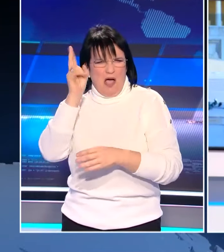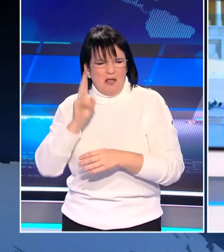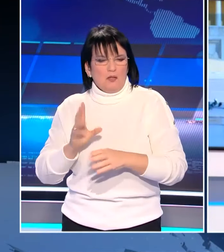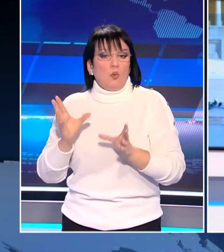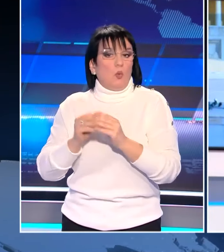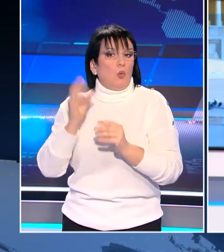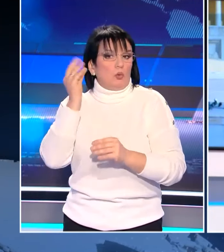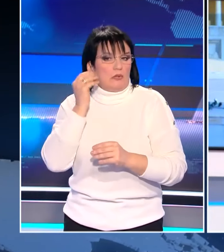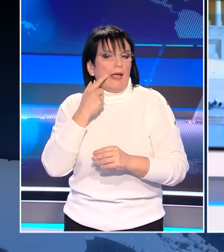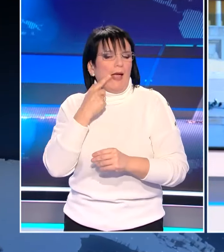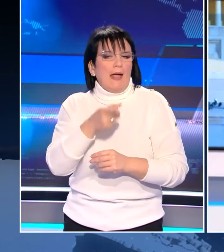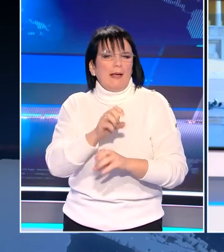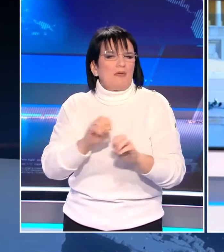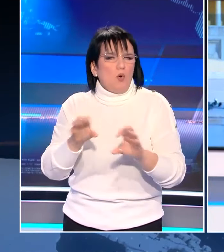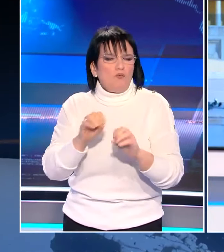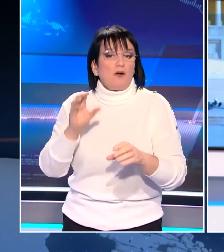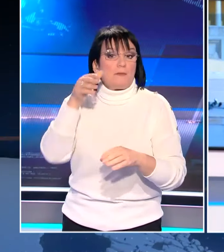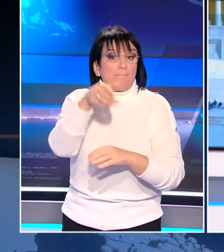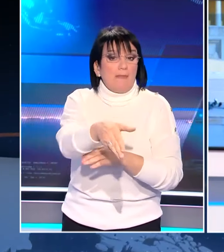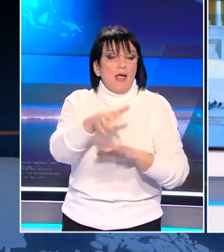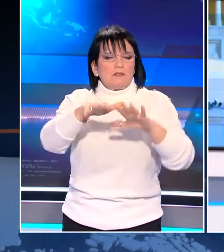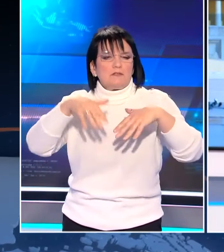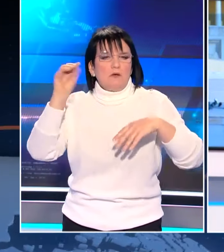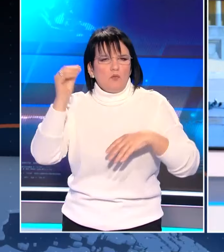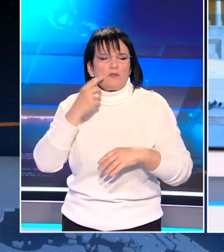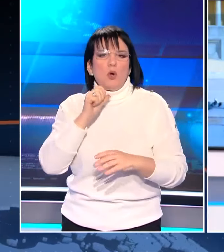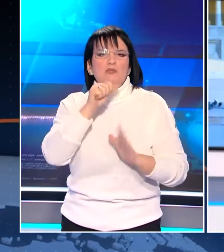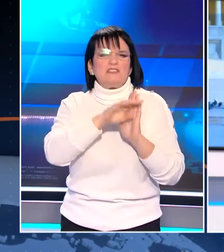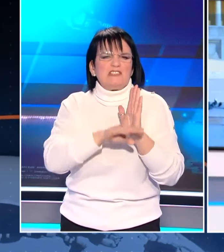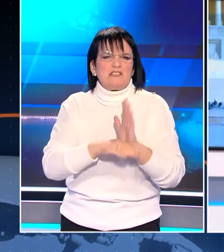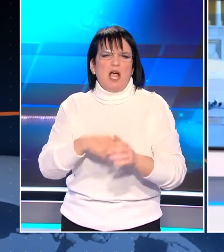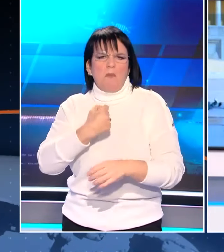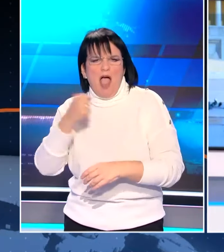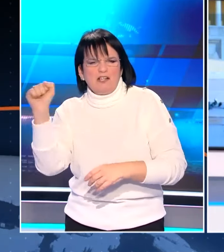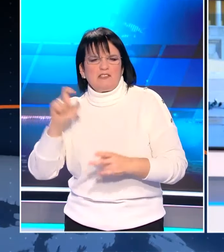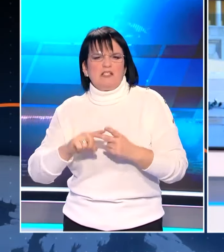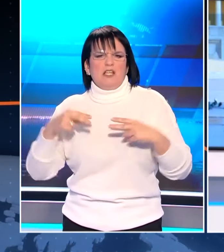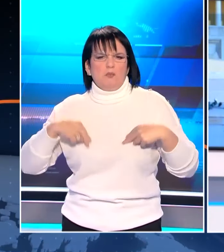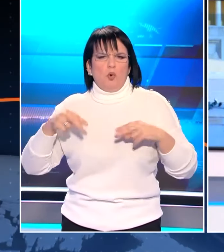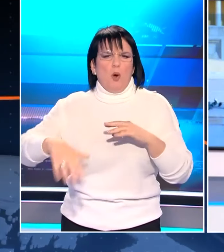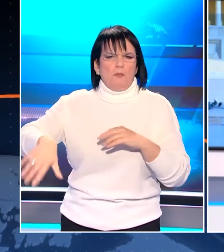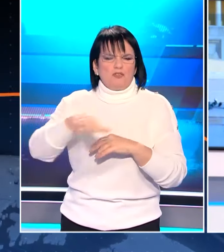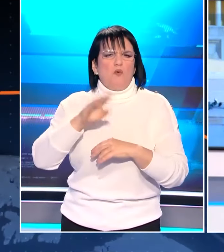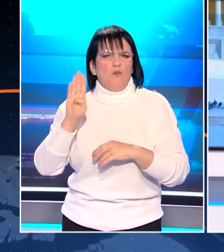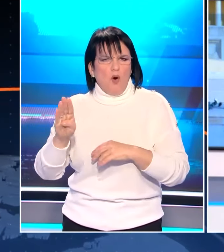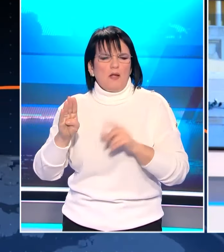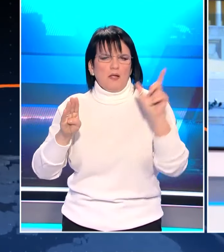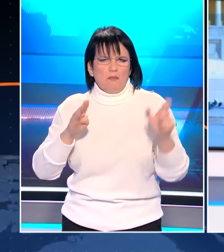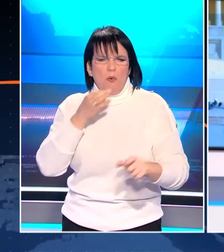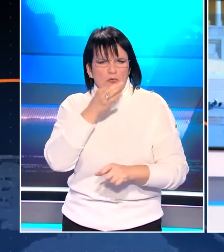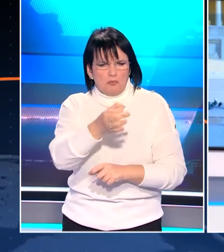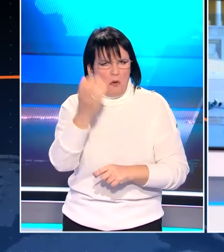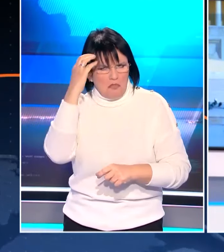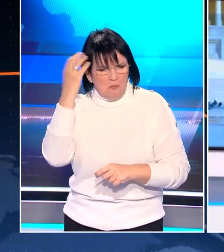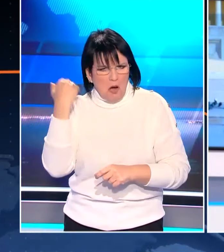ακούσαμε μέσα στη Βουλή ενστάσεις αντισταγματικότητας, όπως ακούσαμε από τον Υπουργό Επικρατείας, τον κύριο Βορύδη.